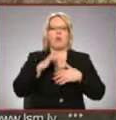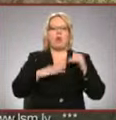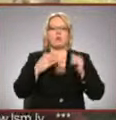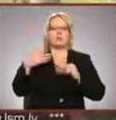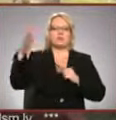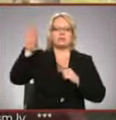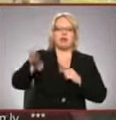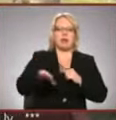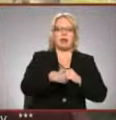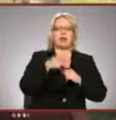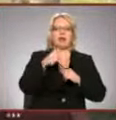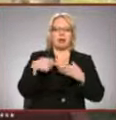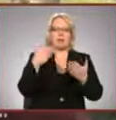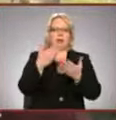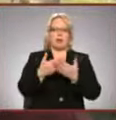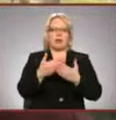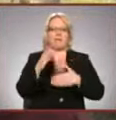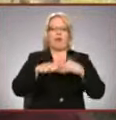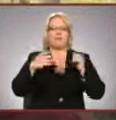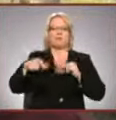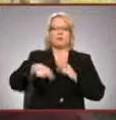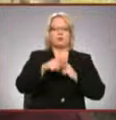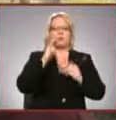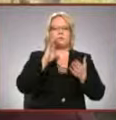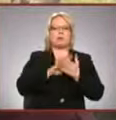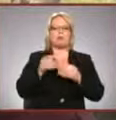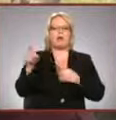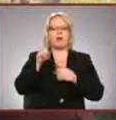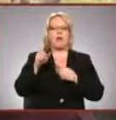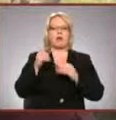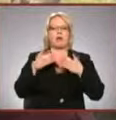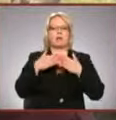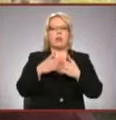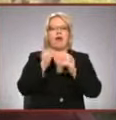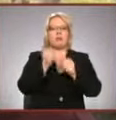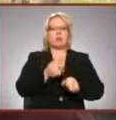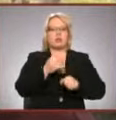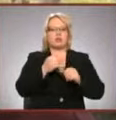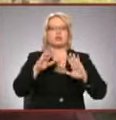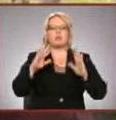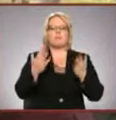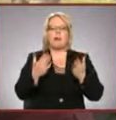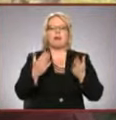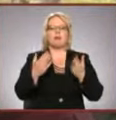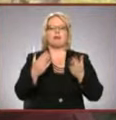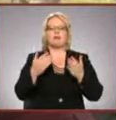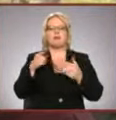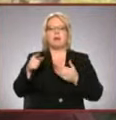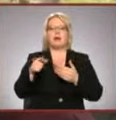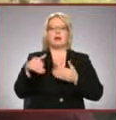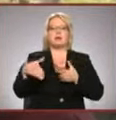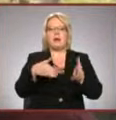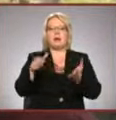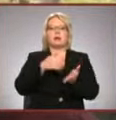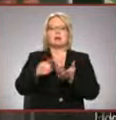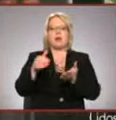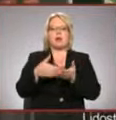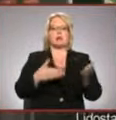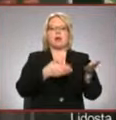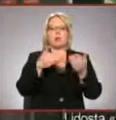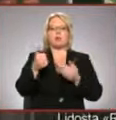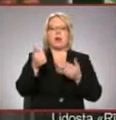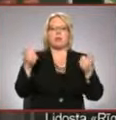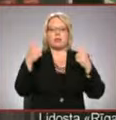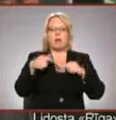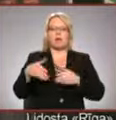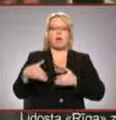piedāvāt. Amatas upa varbūt pazīstamāk ir ar laivošanu, bet tak ir daigājami jebkurā gada laikā un